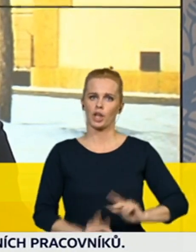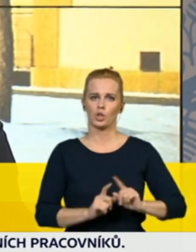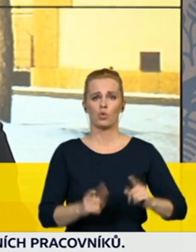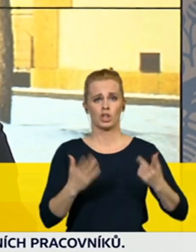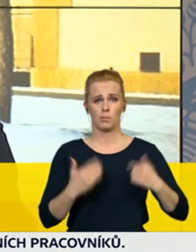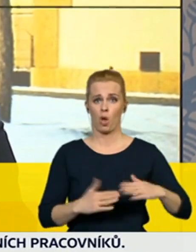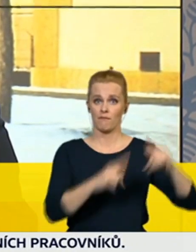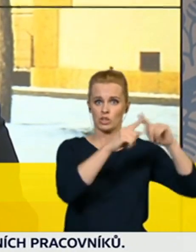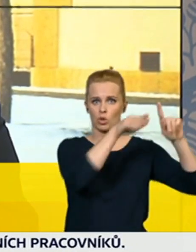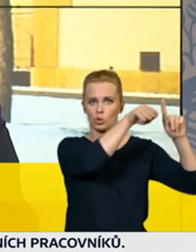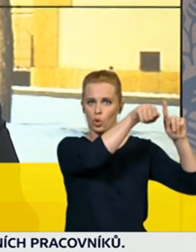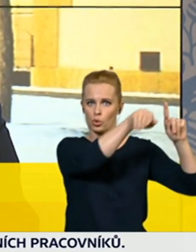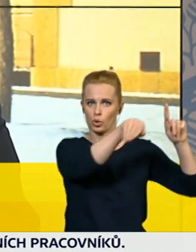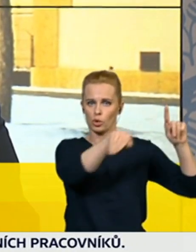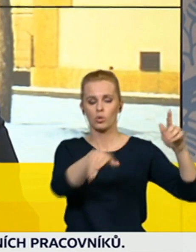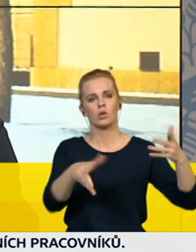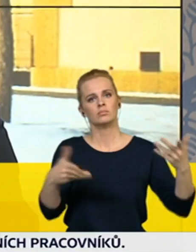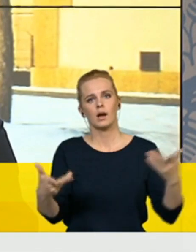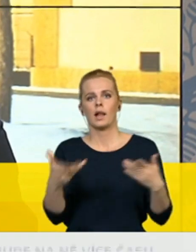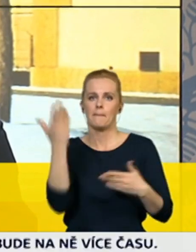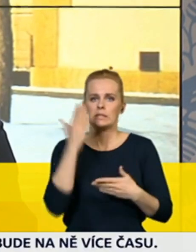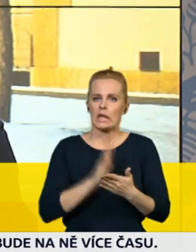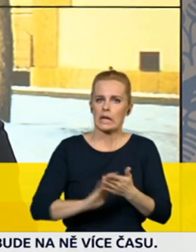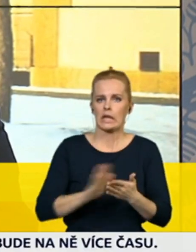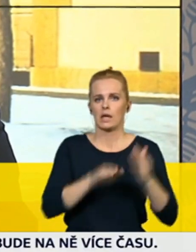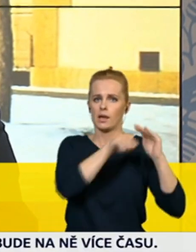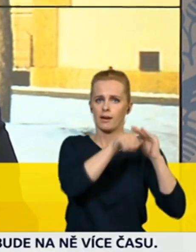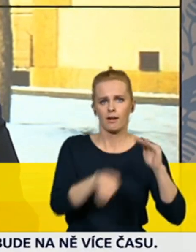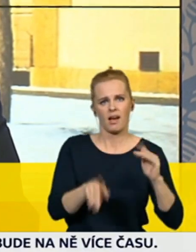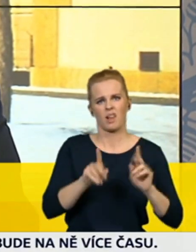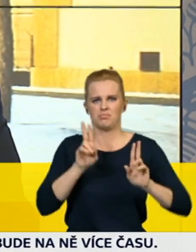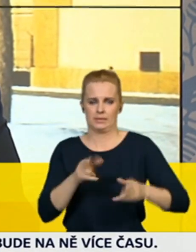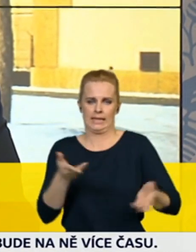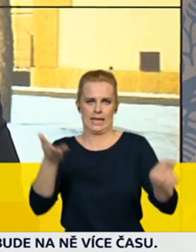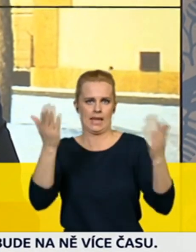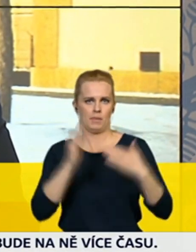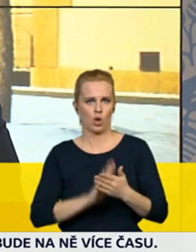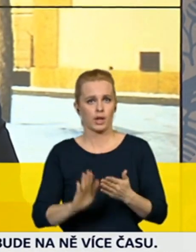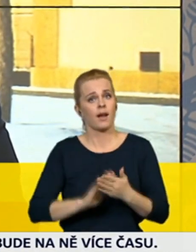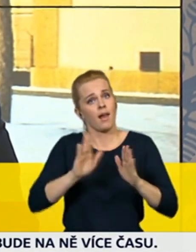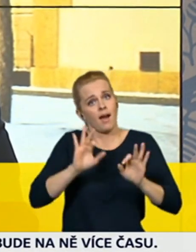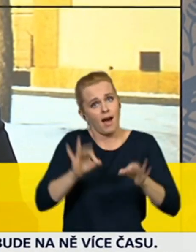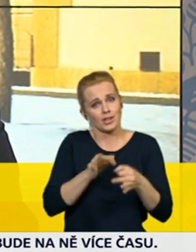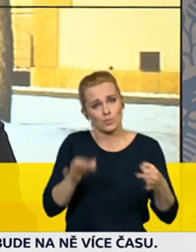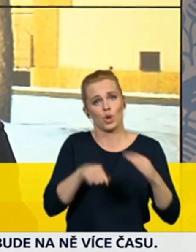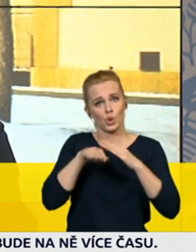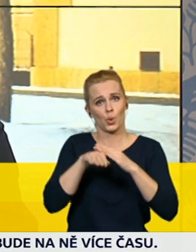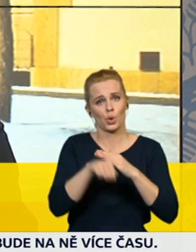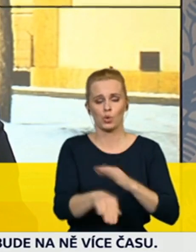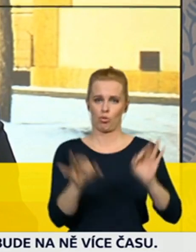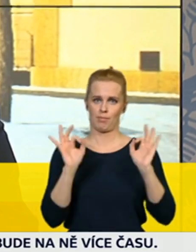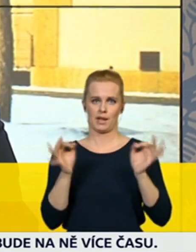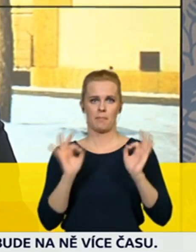pomalu klesají. Neklesala tak rychle, jak jsme chtěli, ale klesala. A my jsme všichni věřili, že se velmi